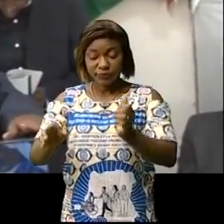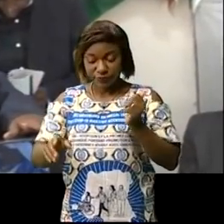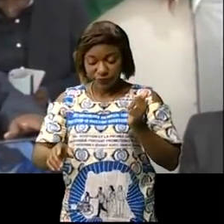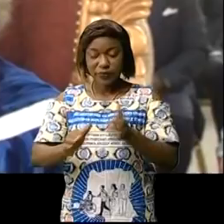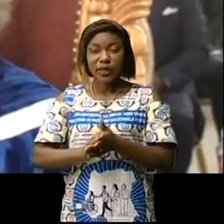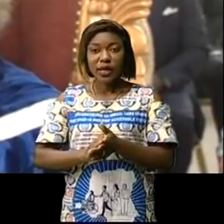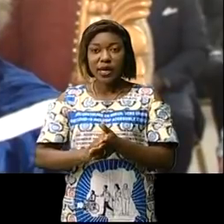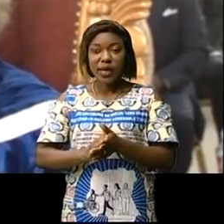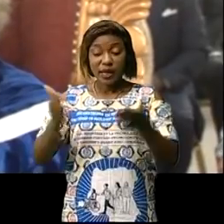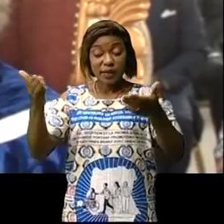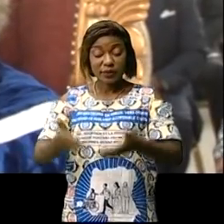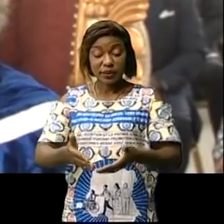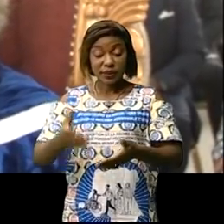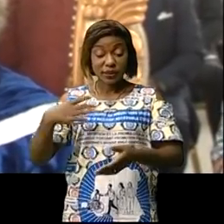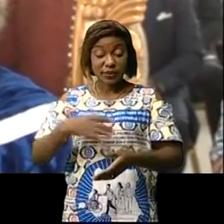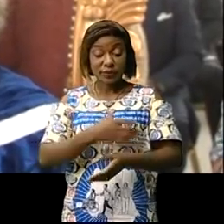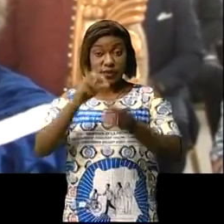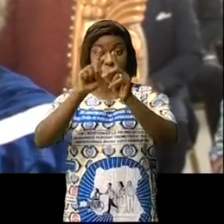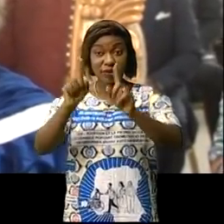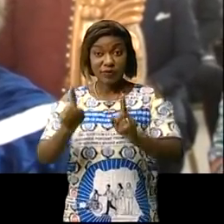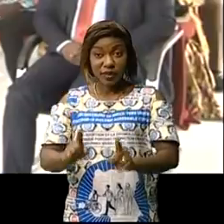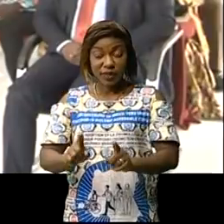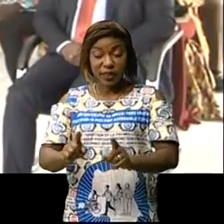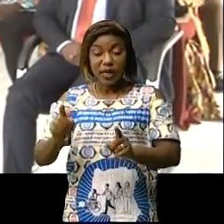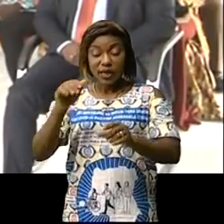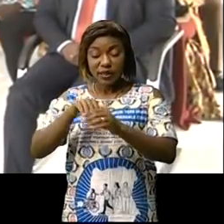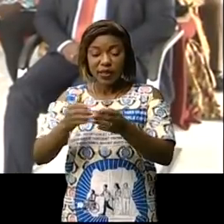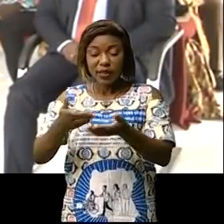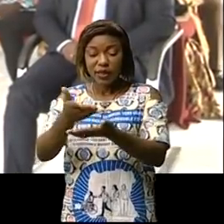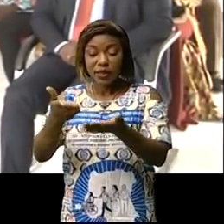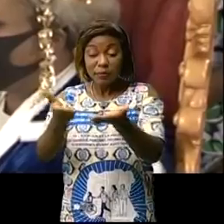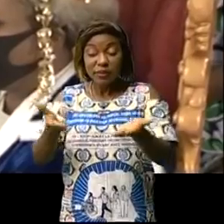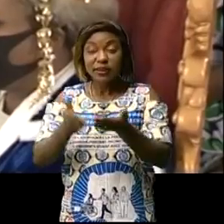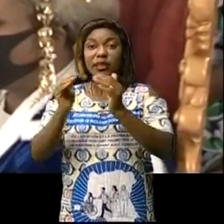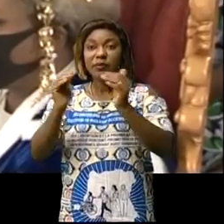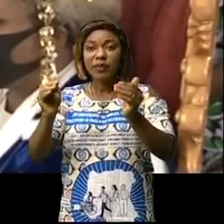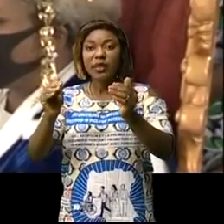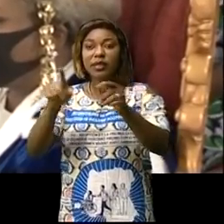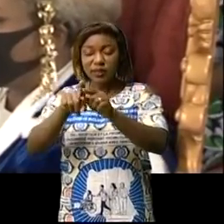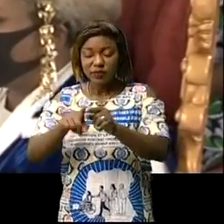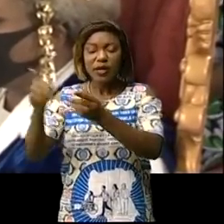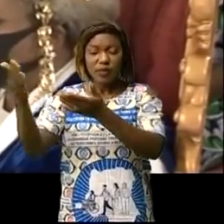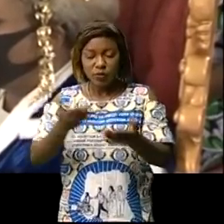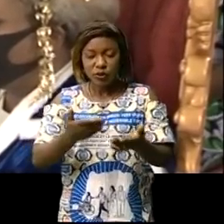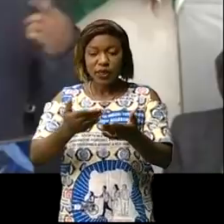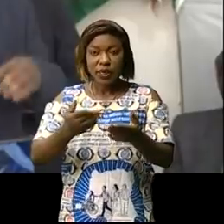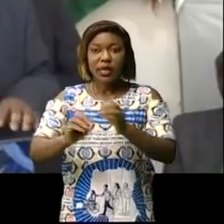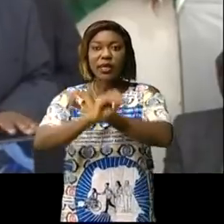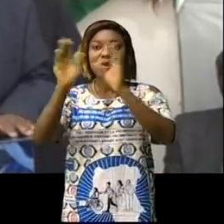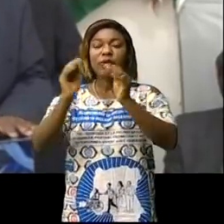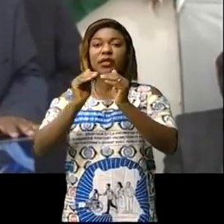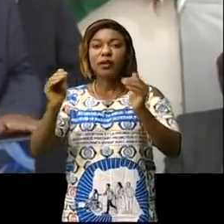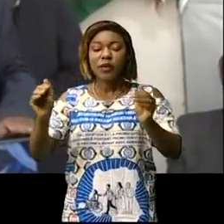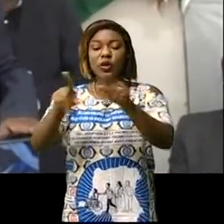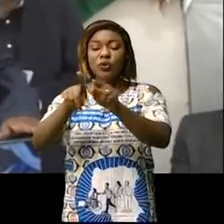la présence de la Reine Maire à Kinshasa dans le sanctuaire de la paix est une lumière de la paix et une lumière non seulement sur la